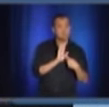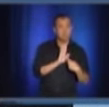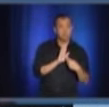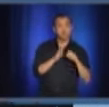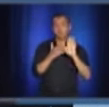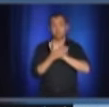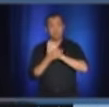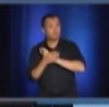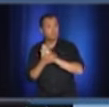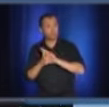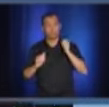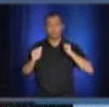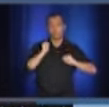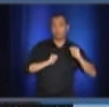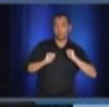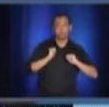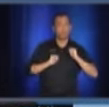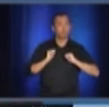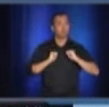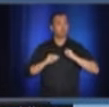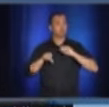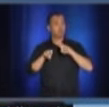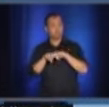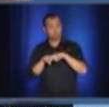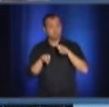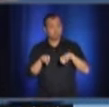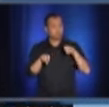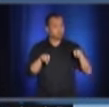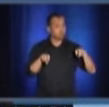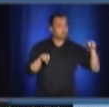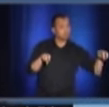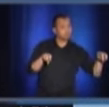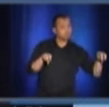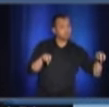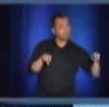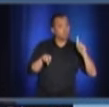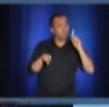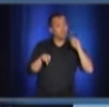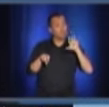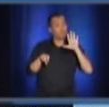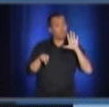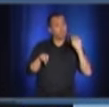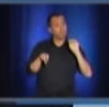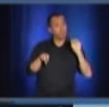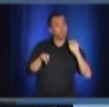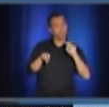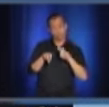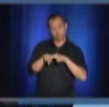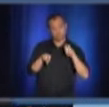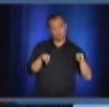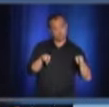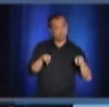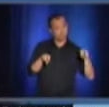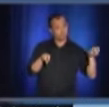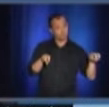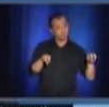Il est question d'être assis dans un siège avec 1,5 mètre par personne